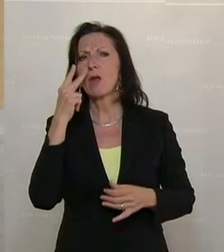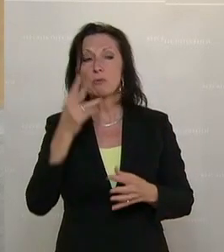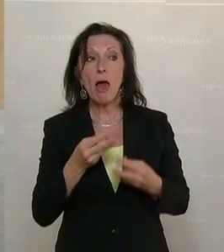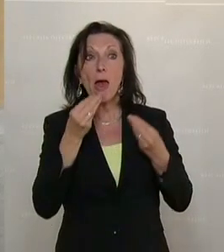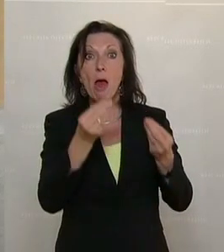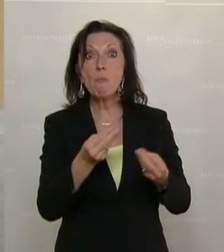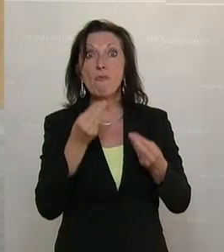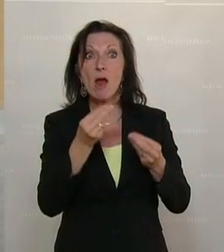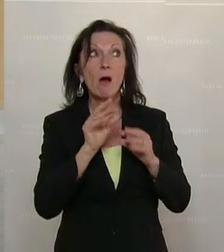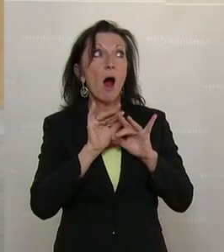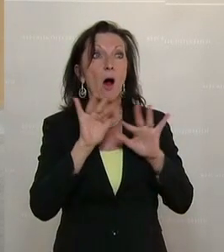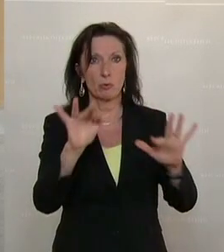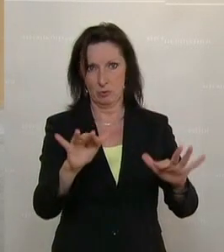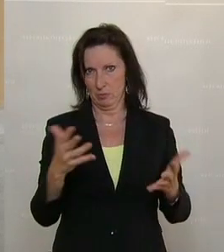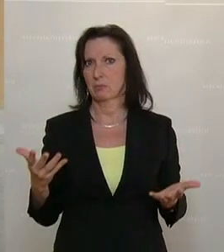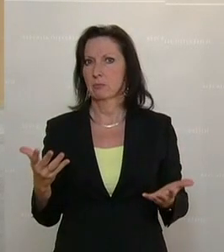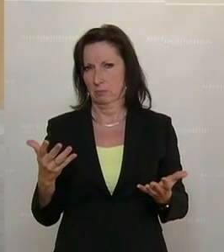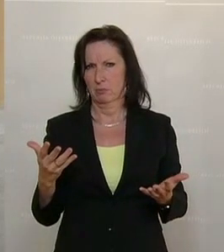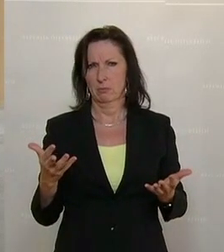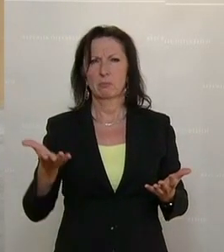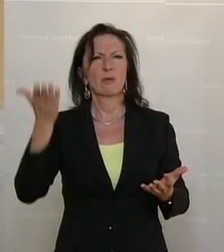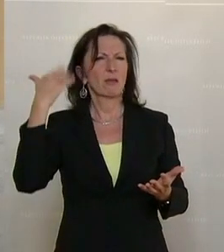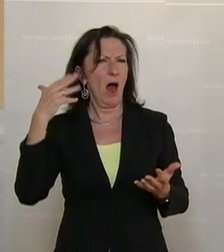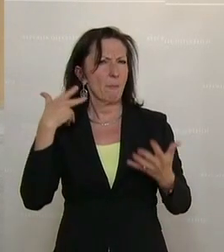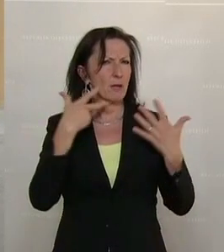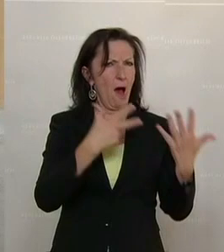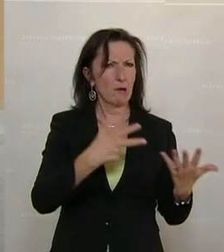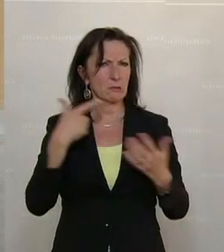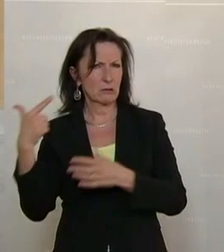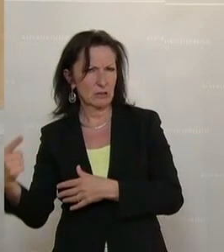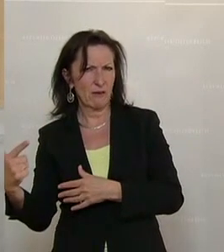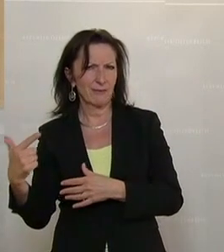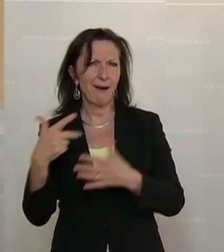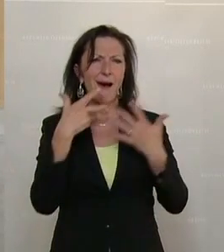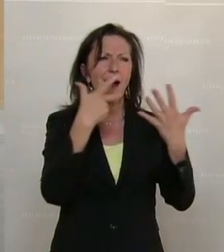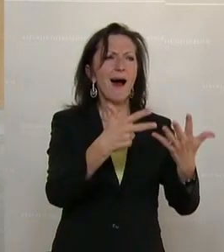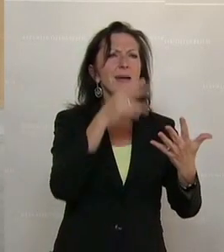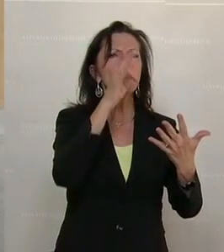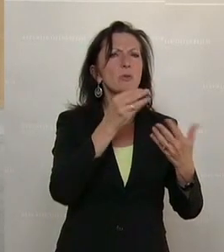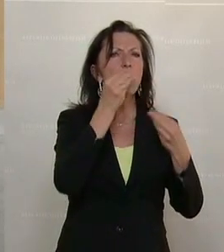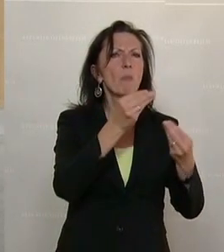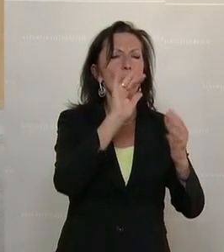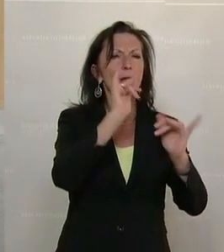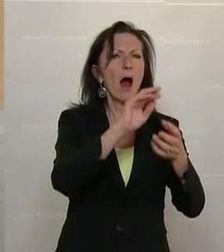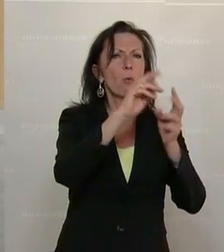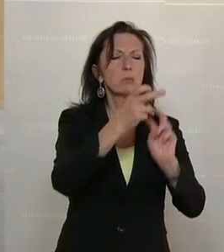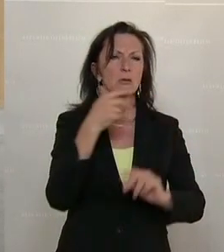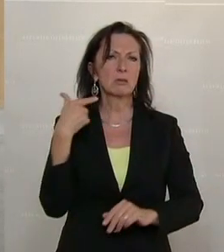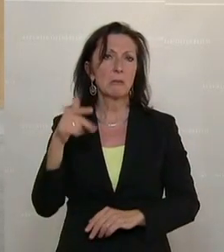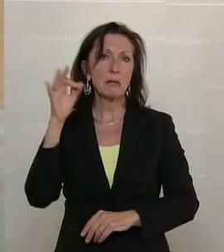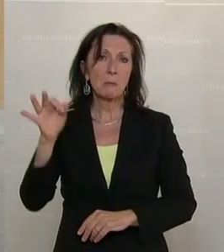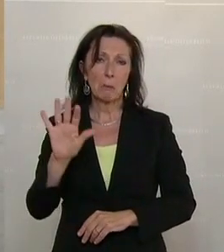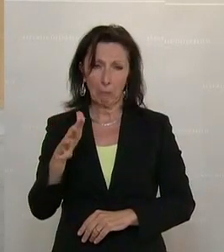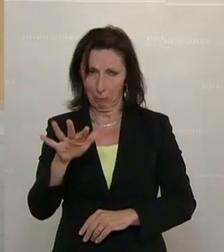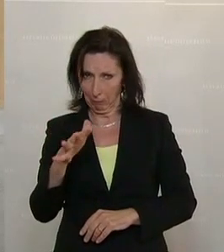wir schon seit Jahren dieses 80-20-Verhältnis. 80 Prozent der Empfehlungen werden umgesetzt, 20 eher